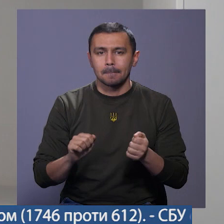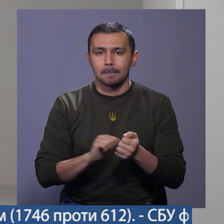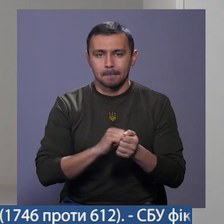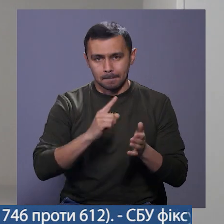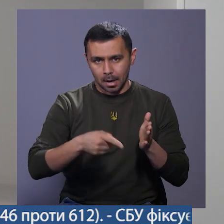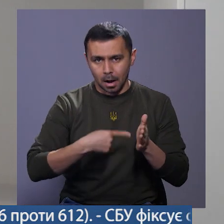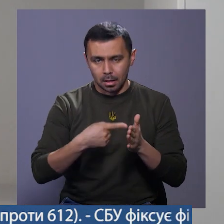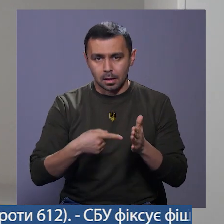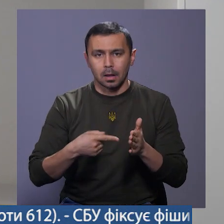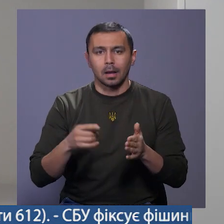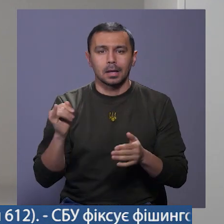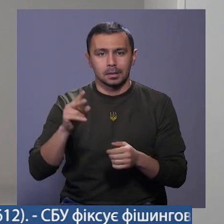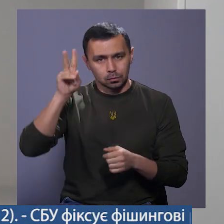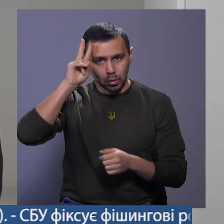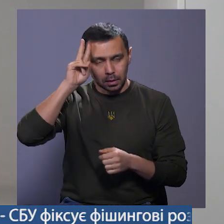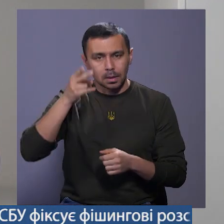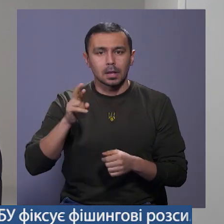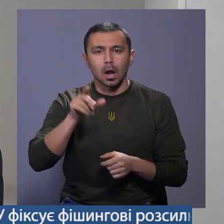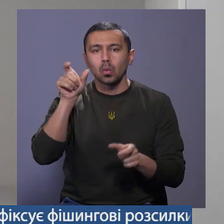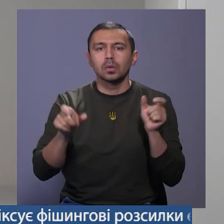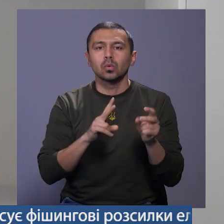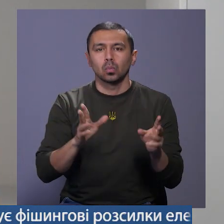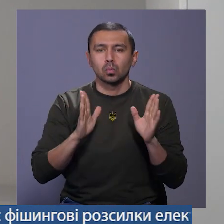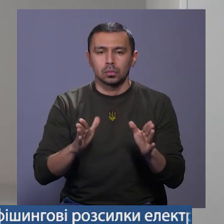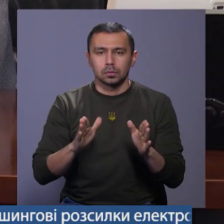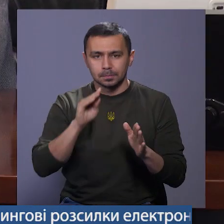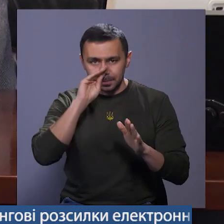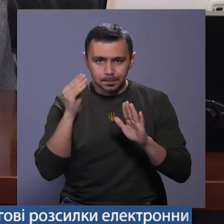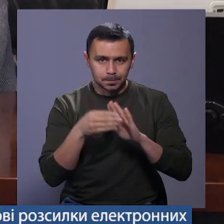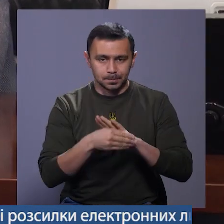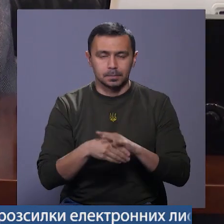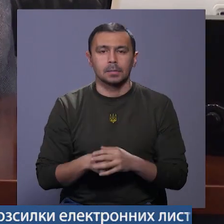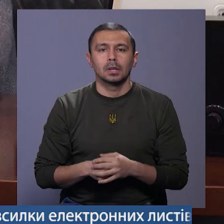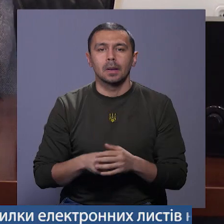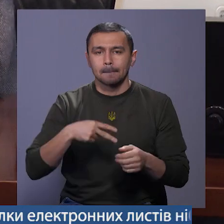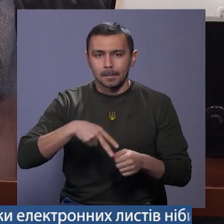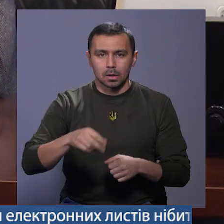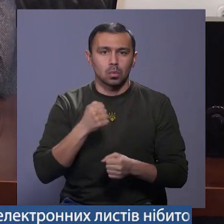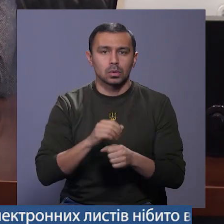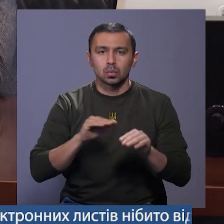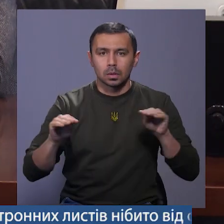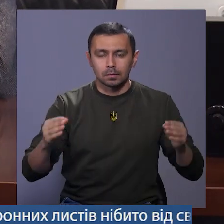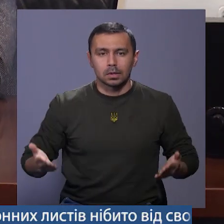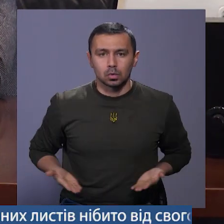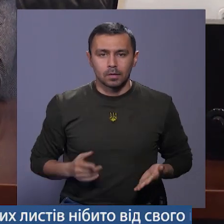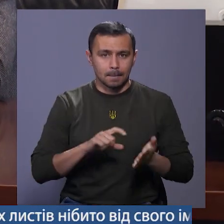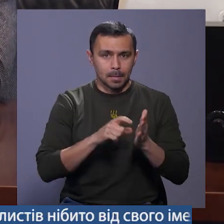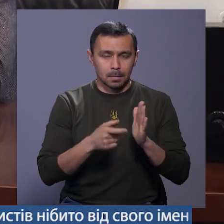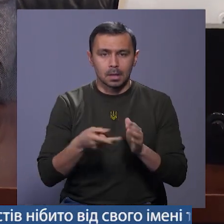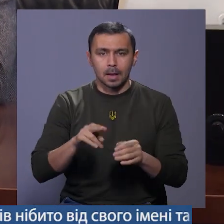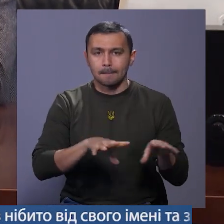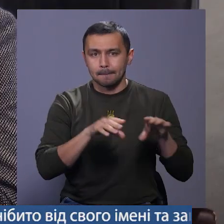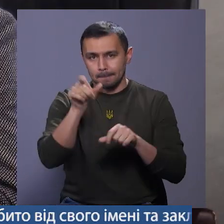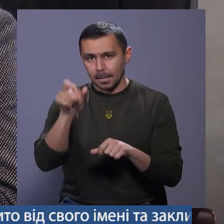і санвузол для людей, які будуть криватися в укритті. Паралельно роботи з облаштування житлових приміщень для